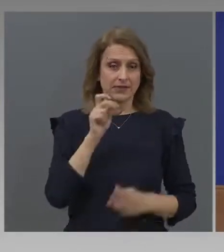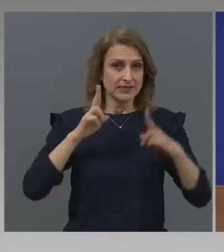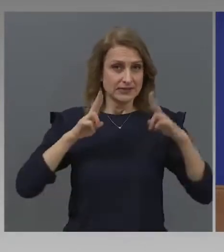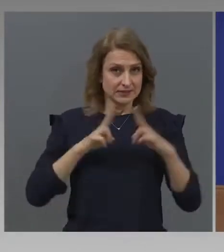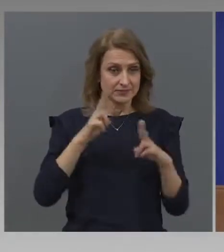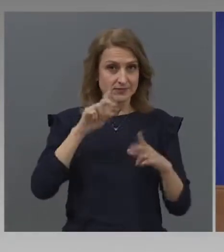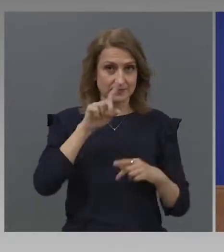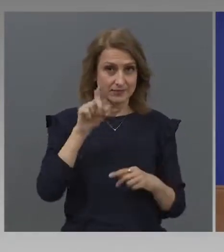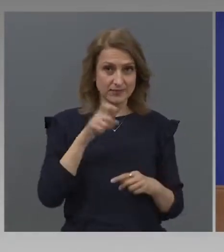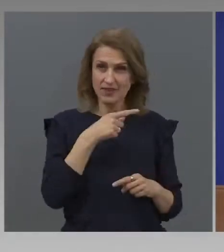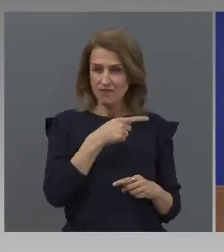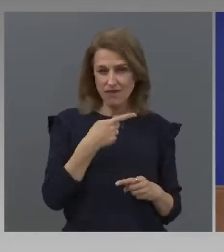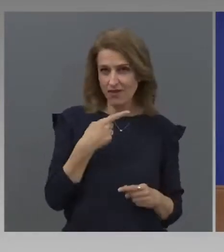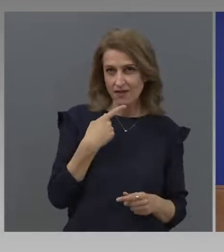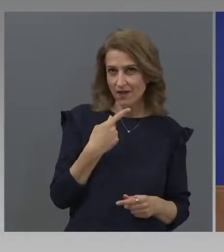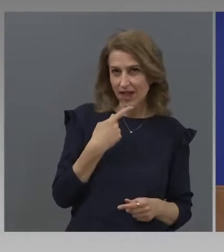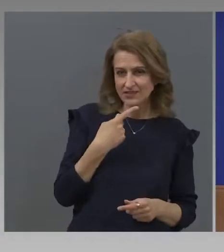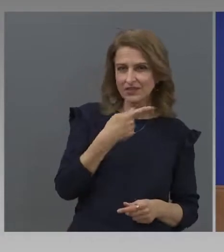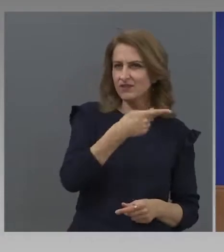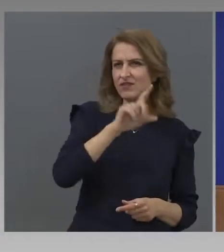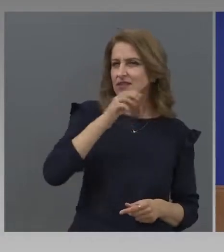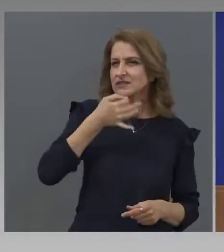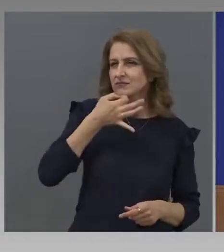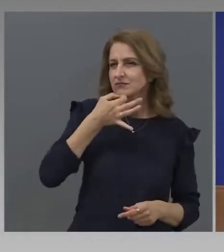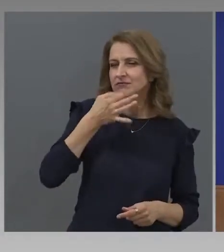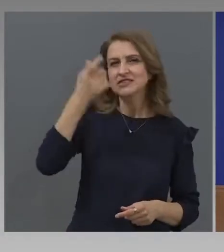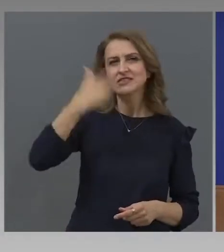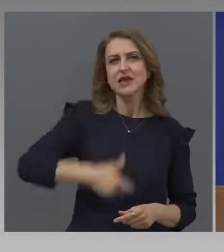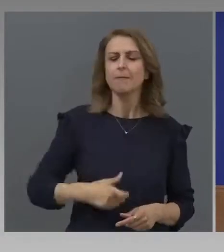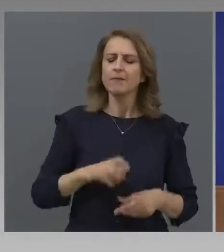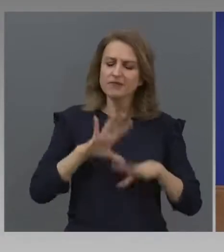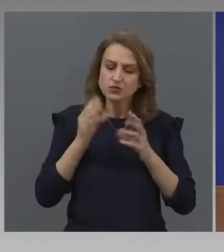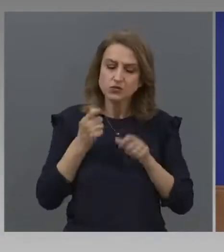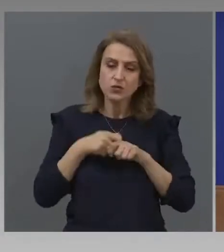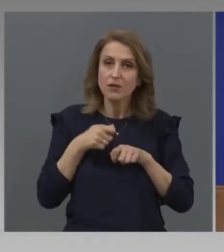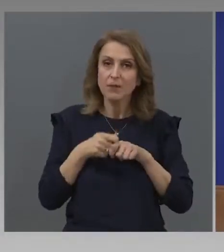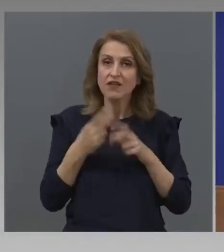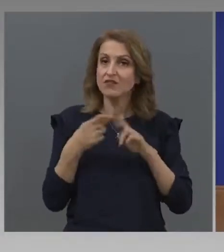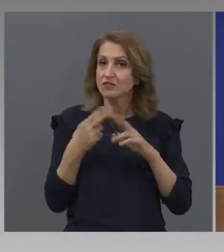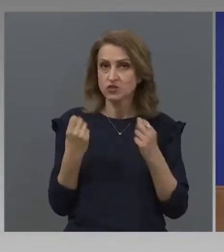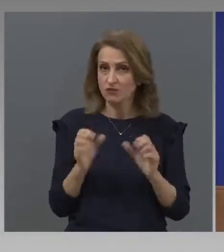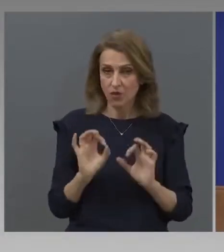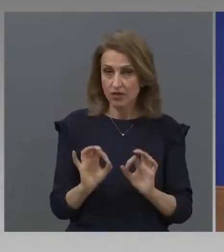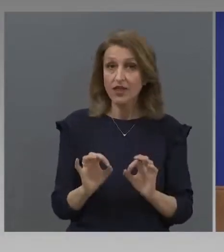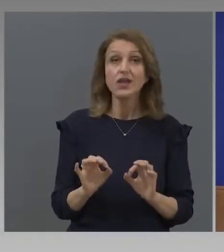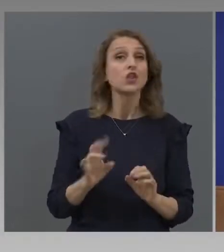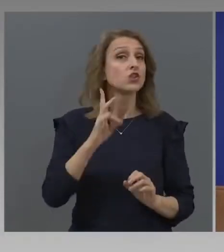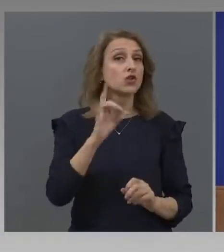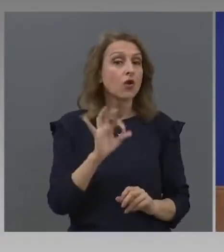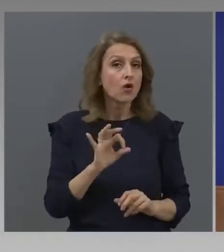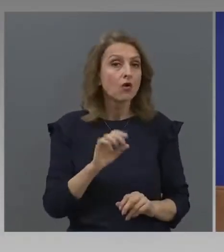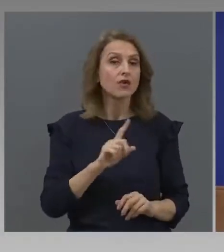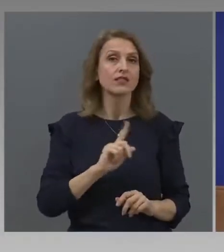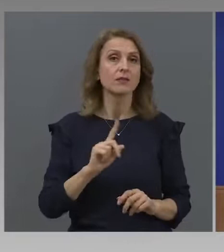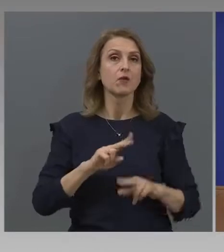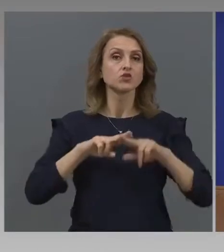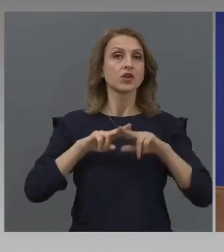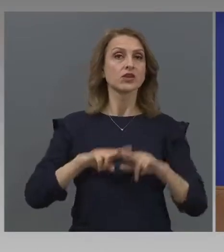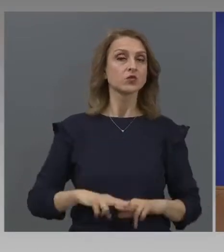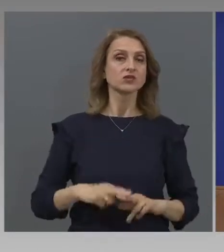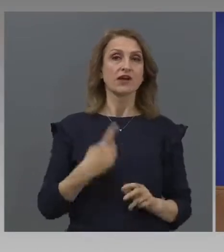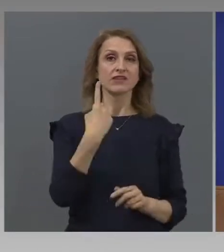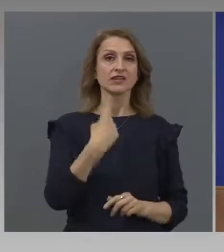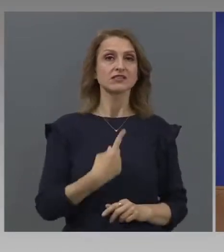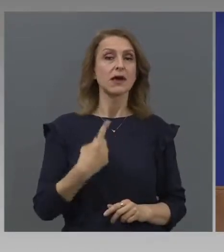въпроса. Казахте, че сте свикнал всичко сам да правите, обаче не можете да останете сам при призива на Девица Соли,